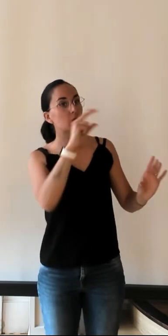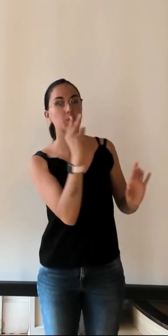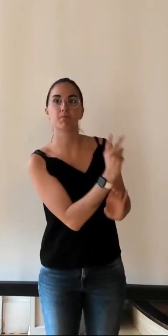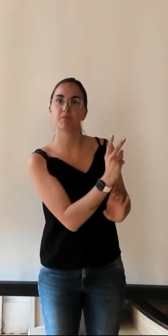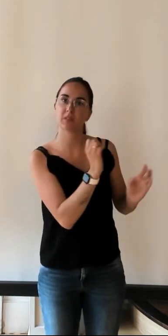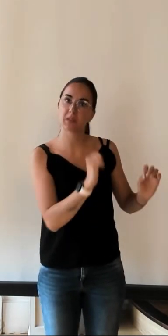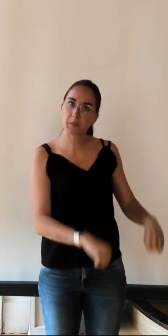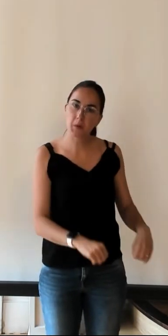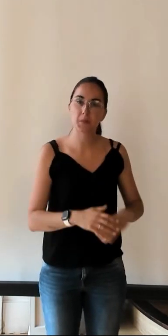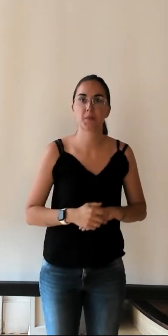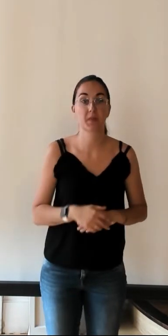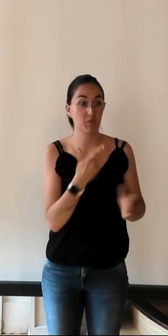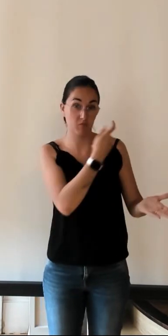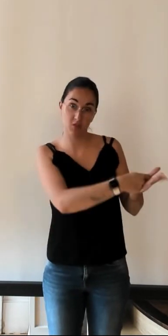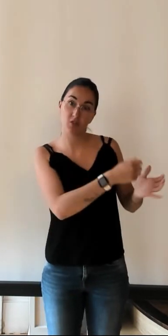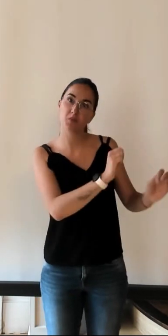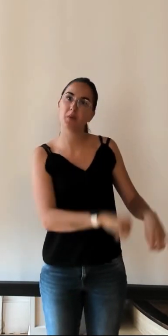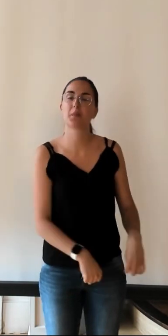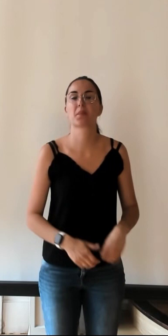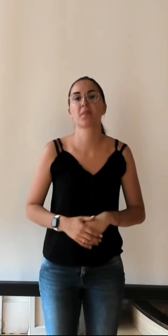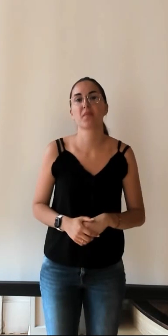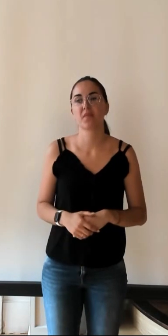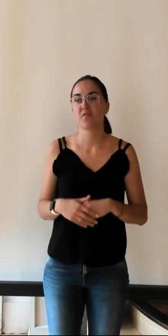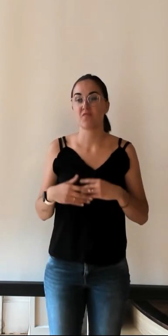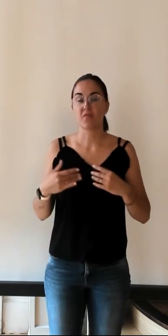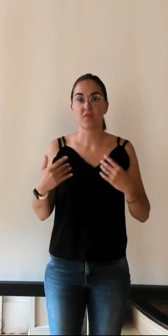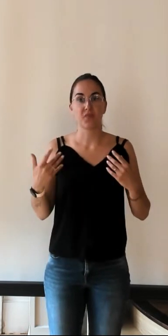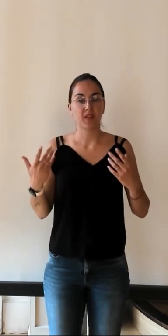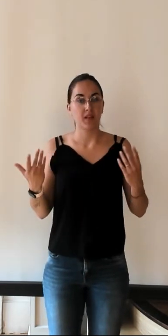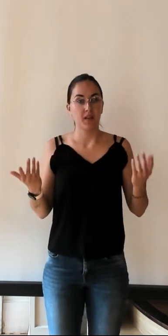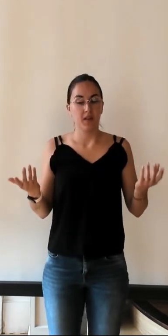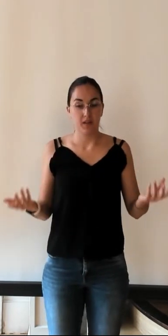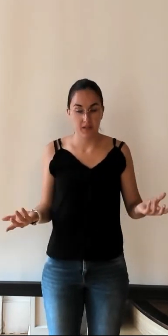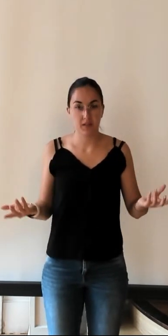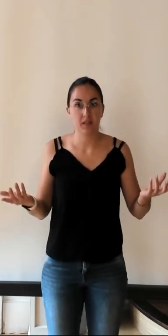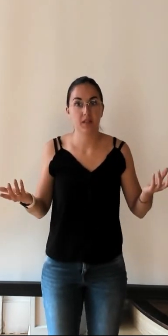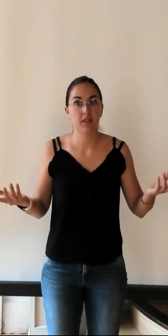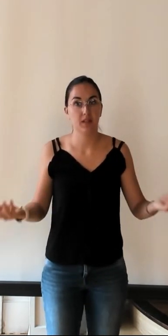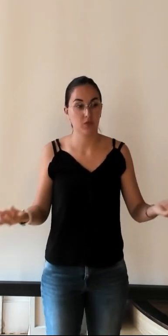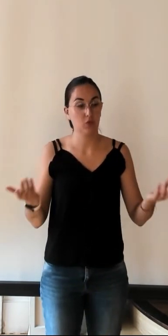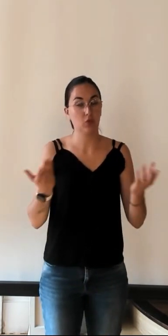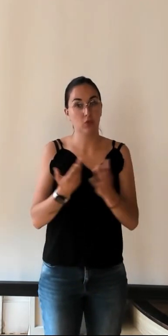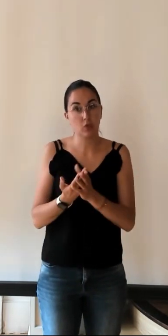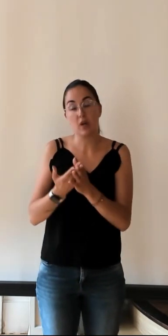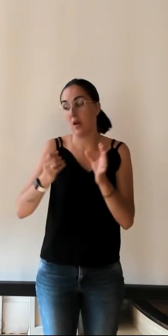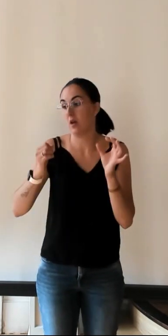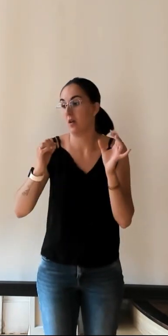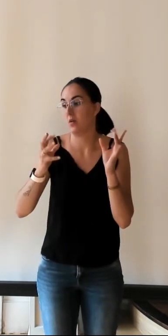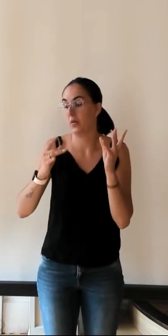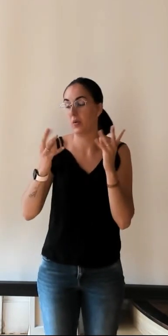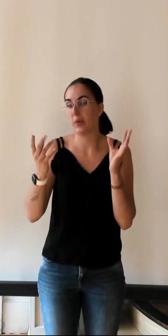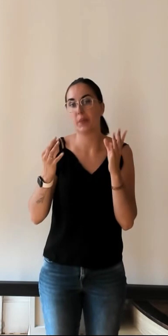acquéreur. Et donc, Anne de Balmorge en a participé, a signé une très large partie